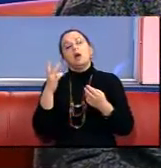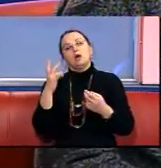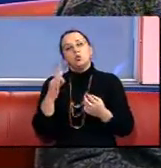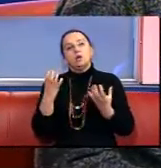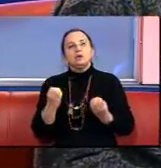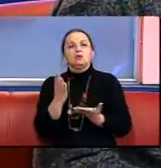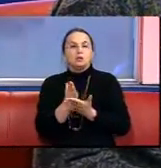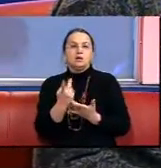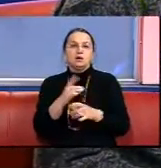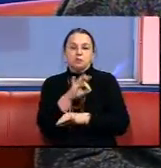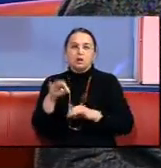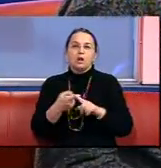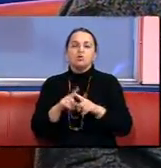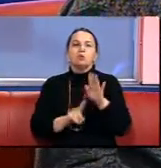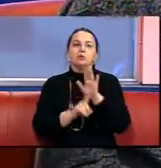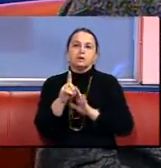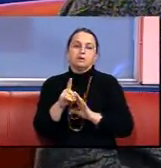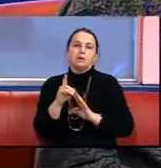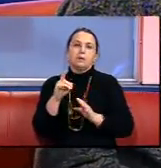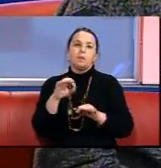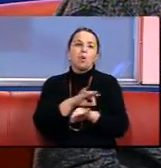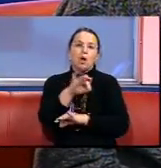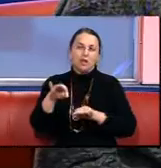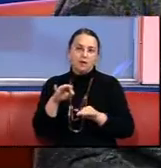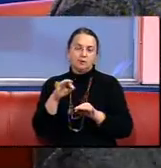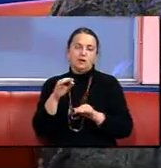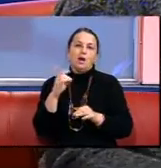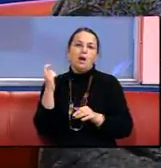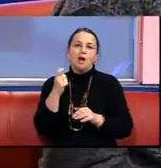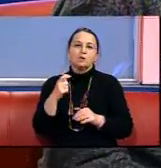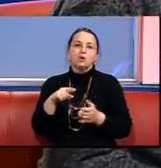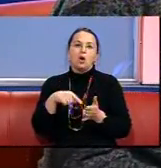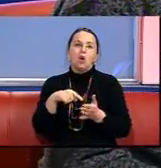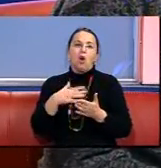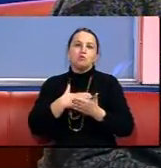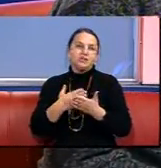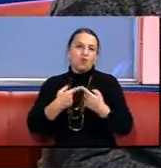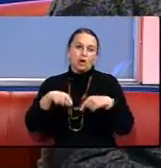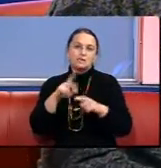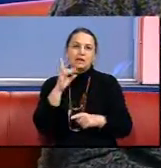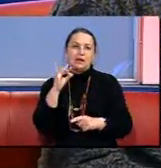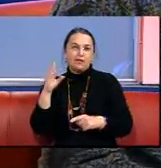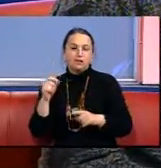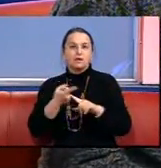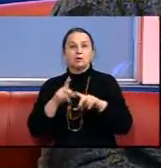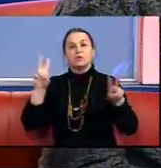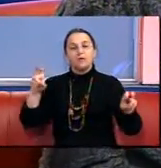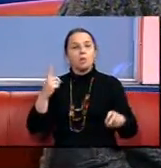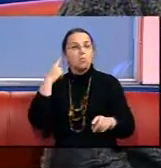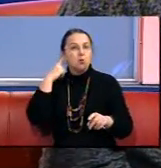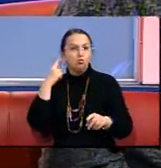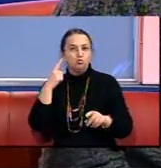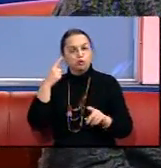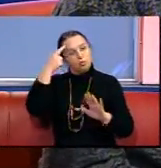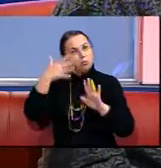який розпочатий саме в Харківській міській громадській організації інвалідів «Краявіта» Я нагадую, він називається «Почуй мене» І